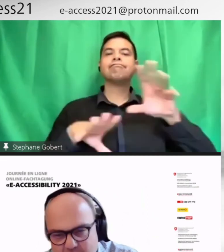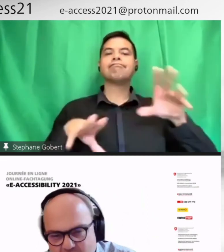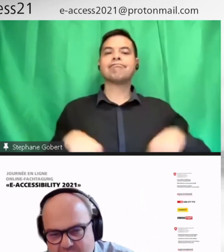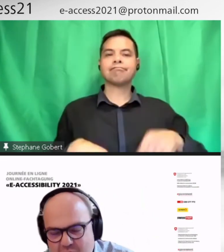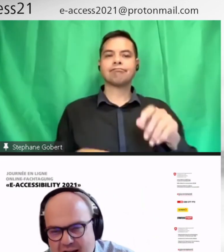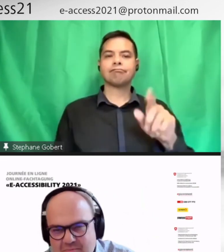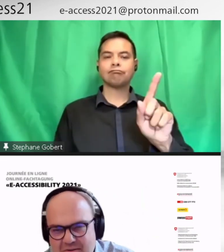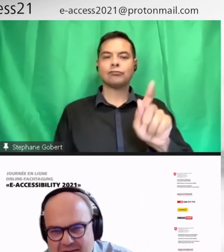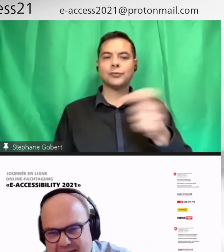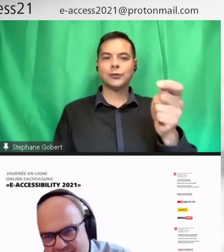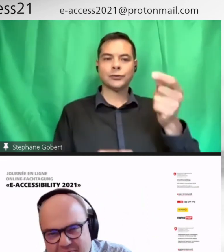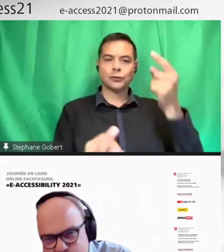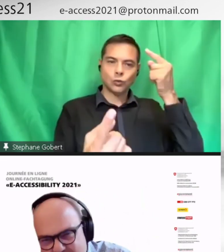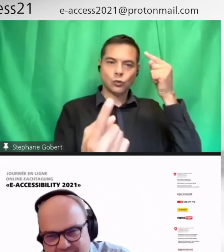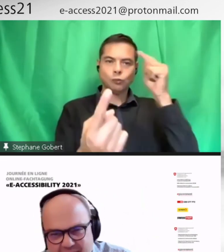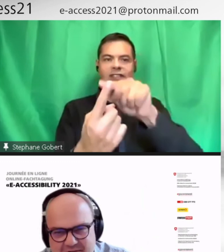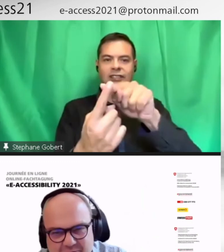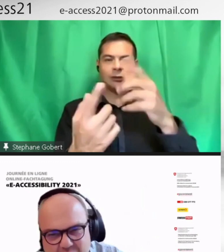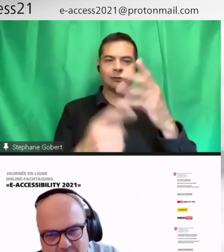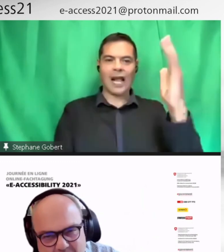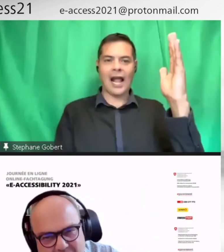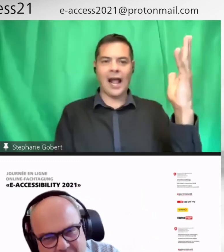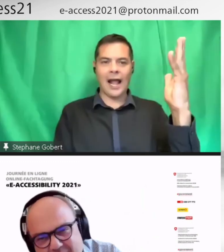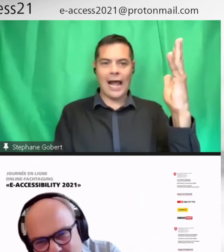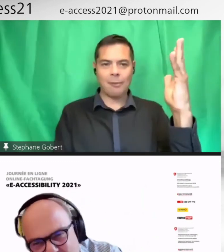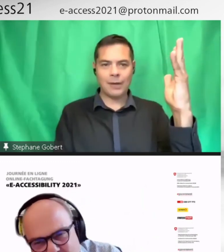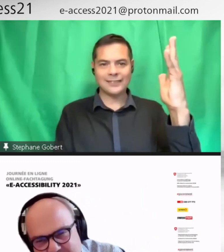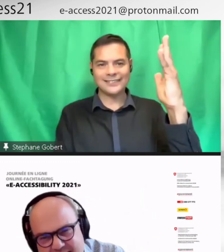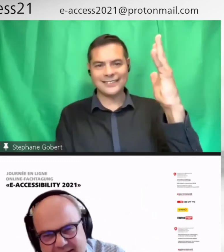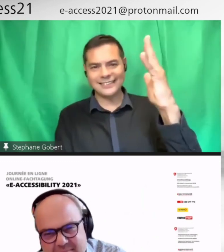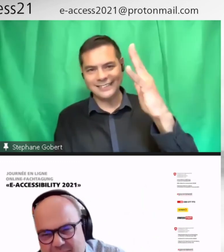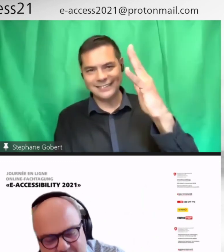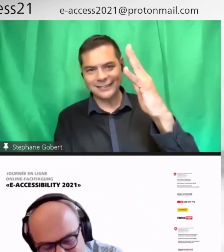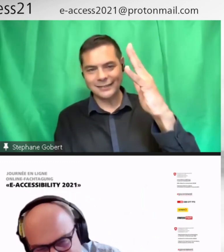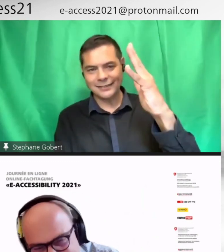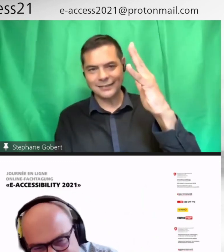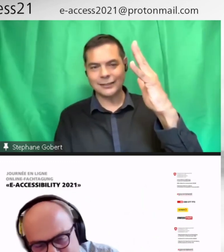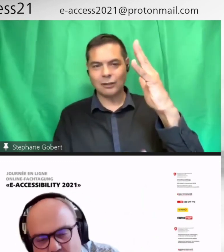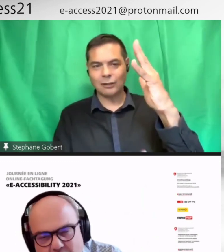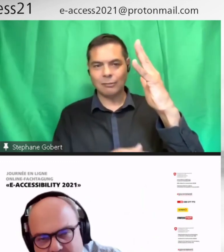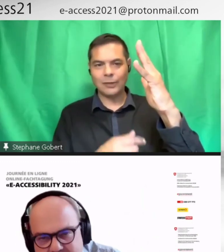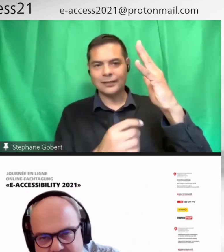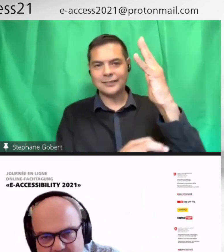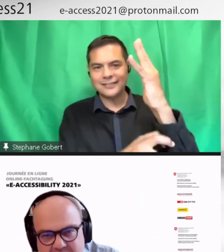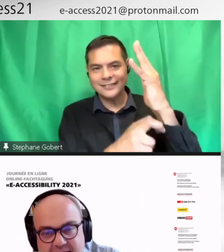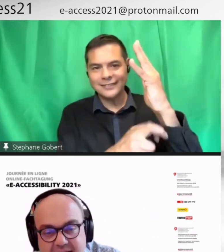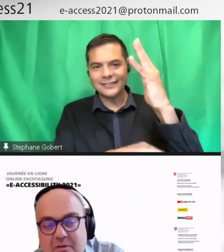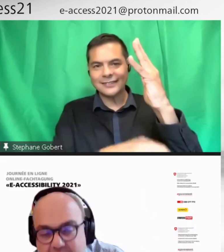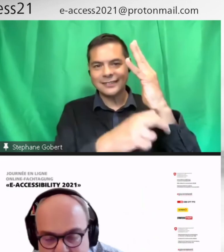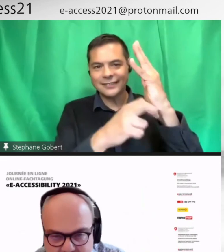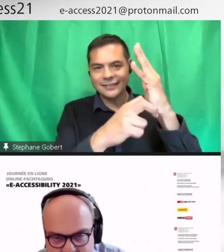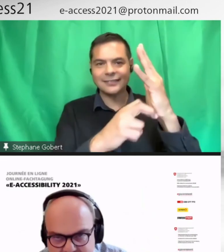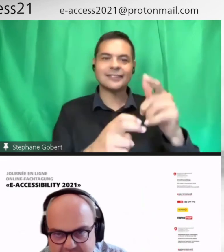pencher un peu l'arbre. Avant, on ne voulait pas un arbre qui soit tout droit. Mais on transforme le système. L'idée, c'est qu'on transforme le système, que le système devient